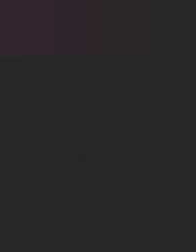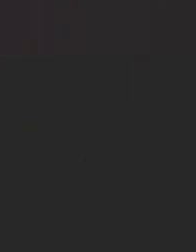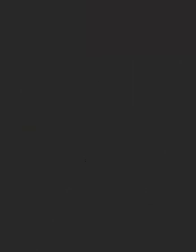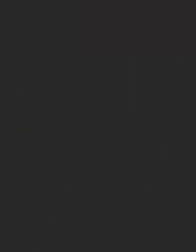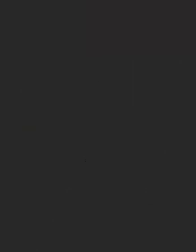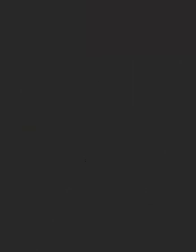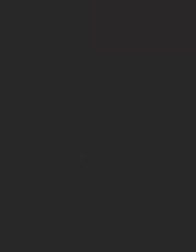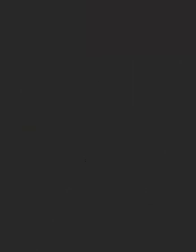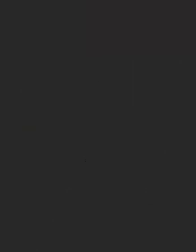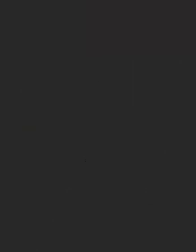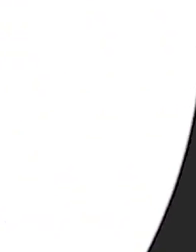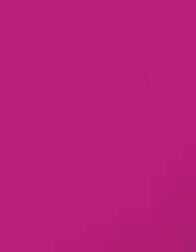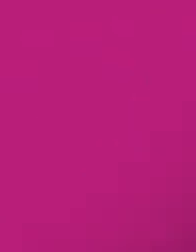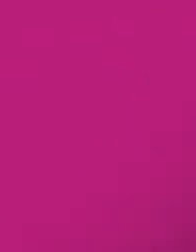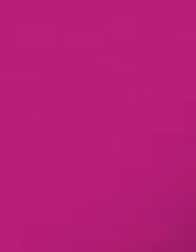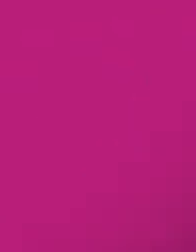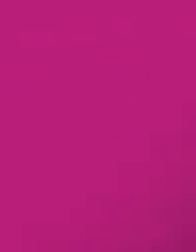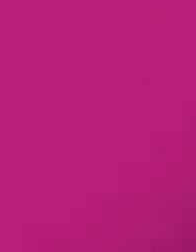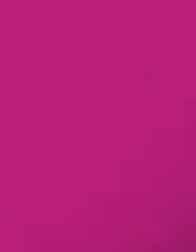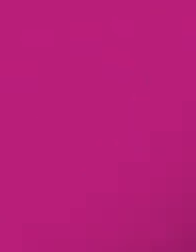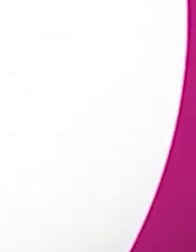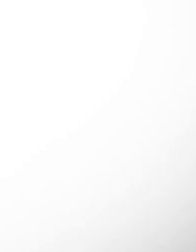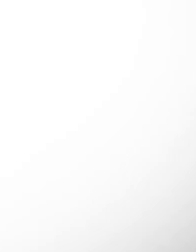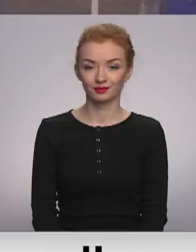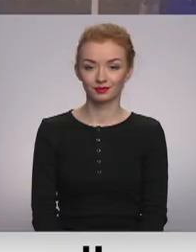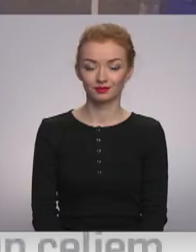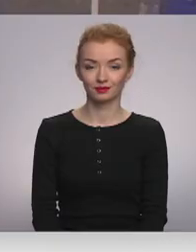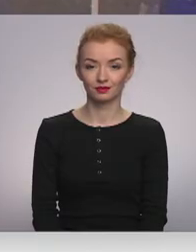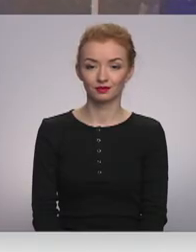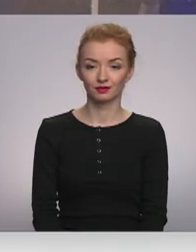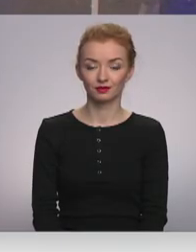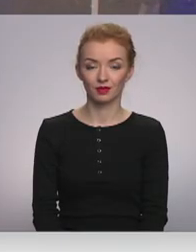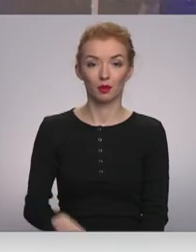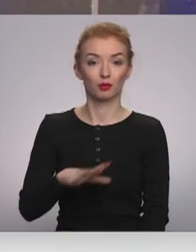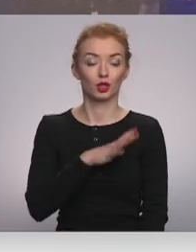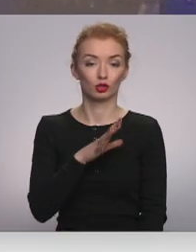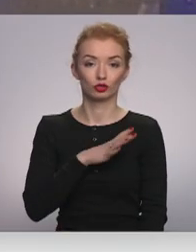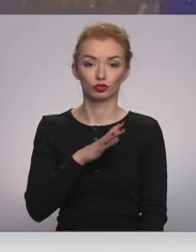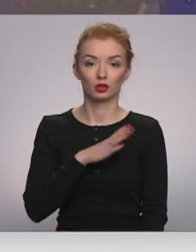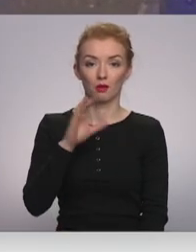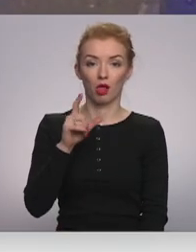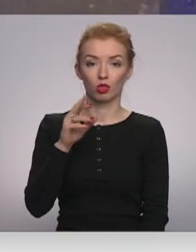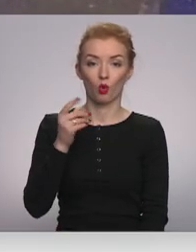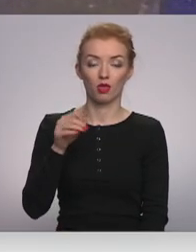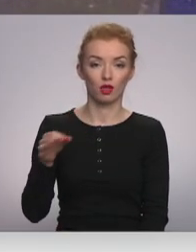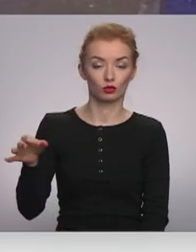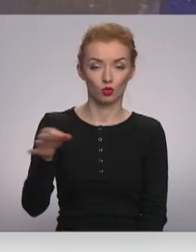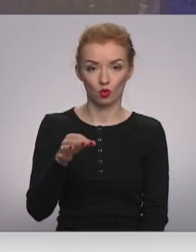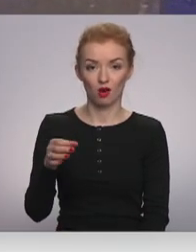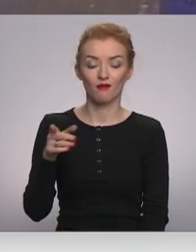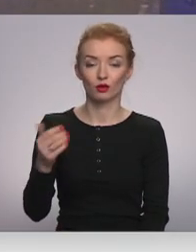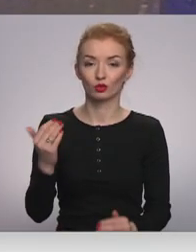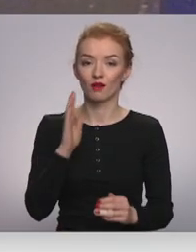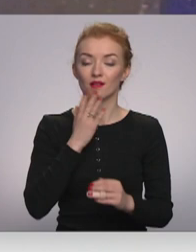Re, visi ēters ir te! Nu jau bijušais baldonas novads šos ar amatu mājas